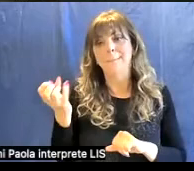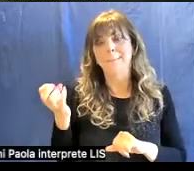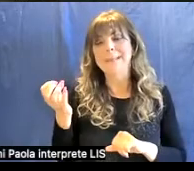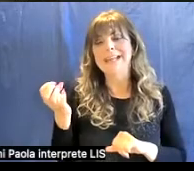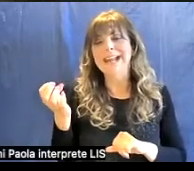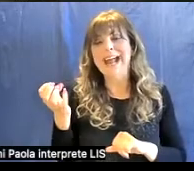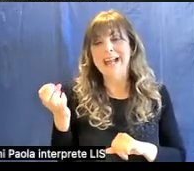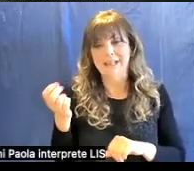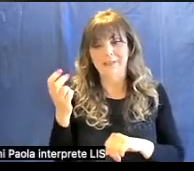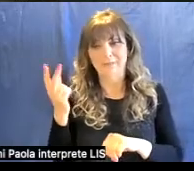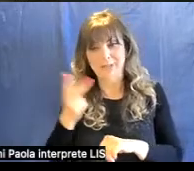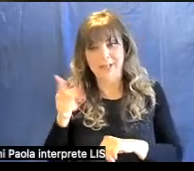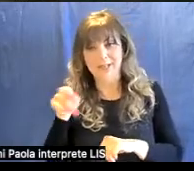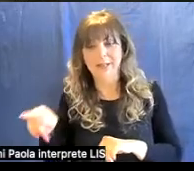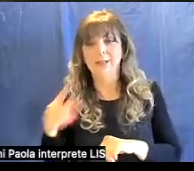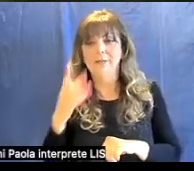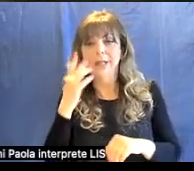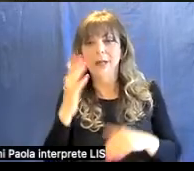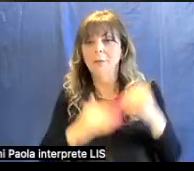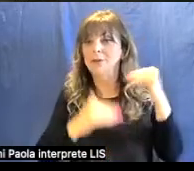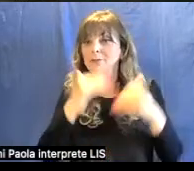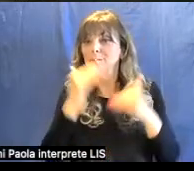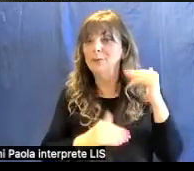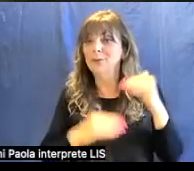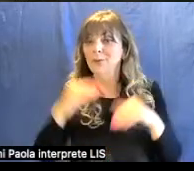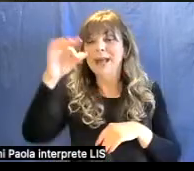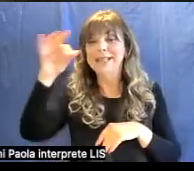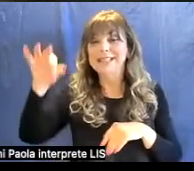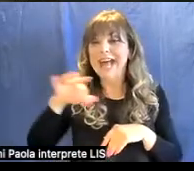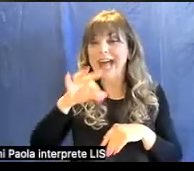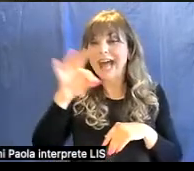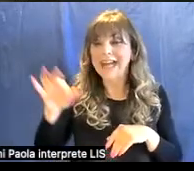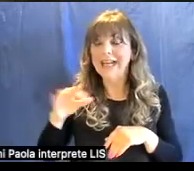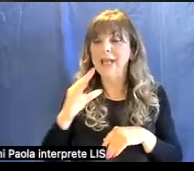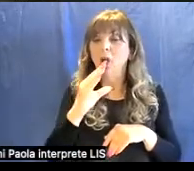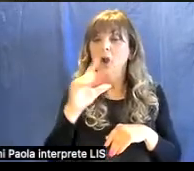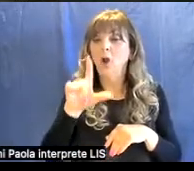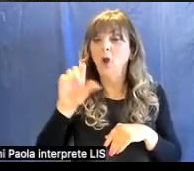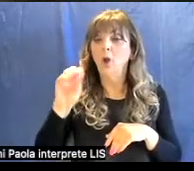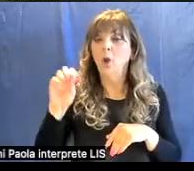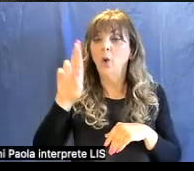per esempio la struttura del sale da cucina, il cloruro di sodio.